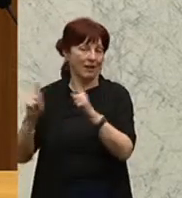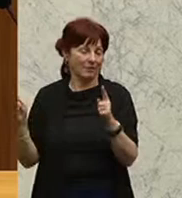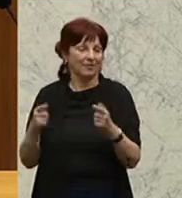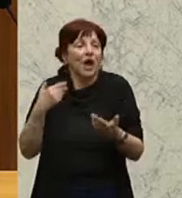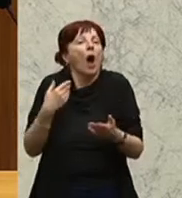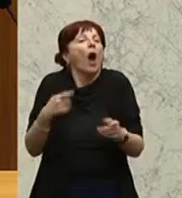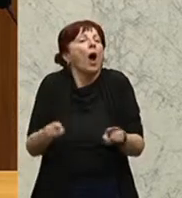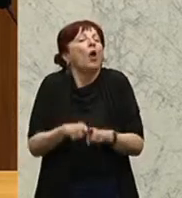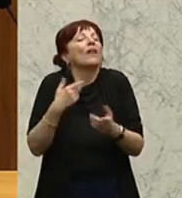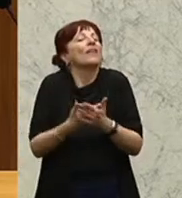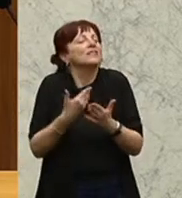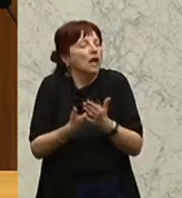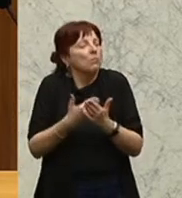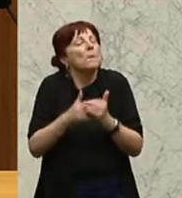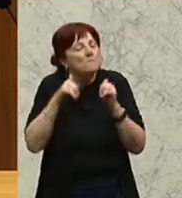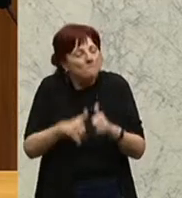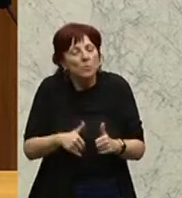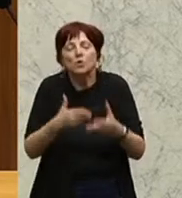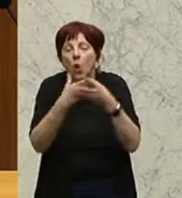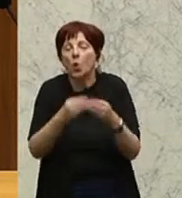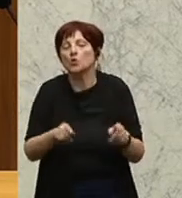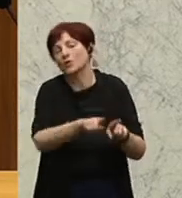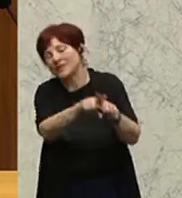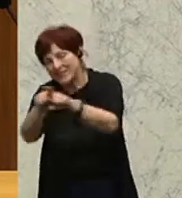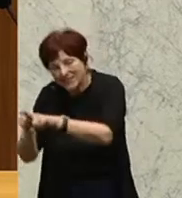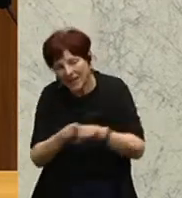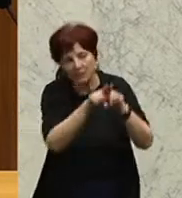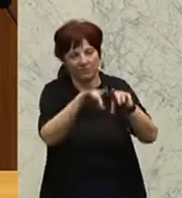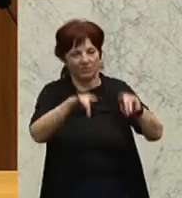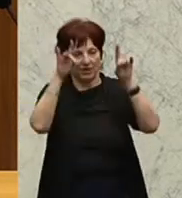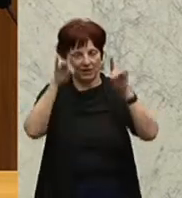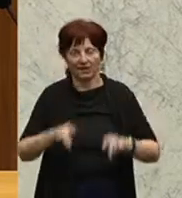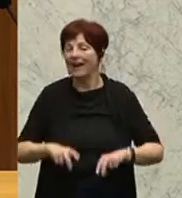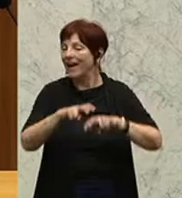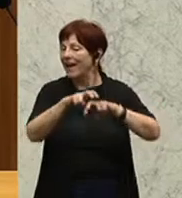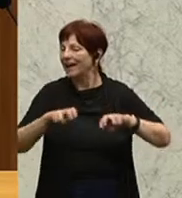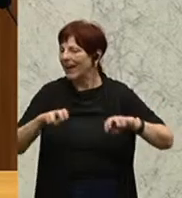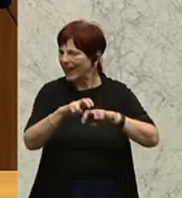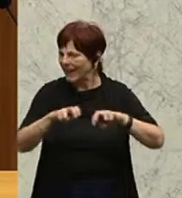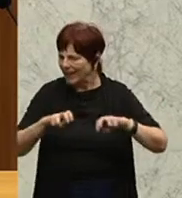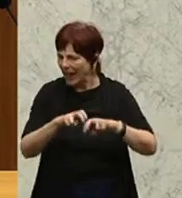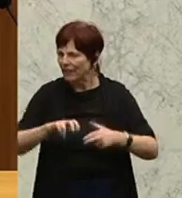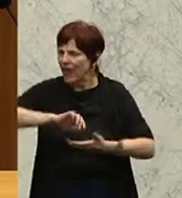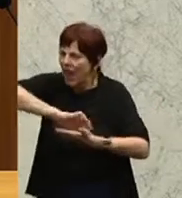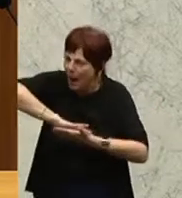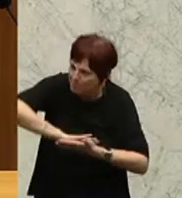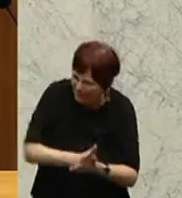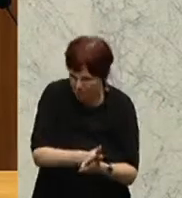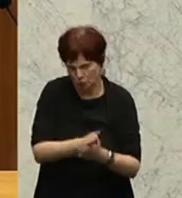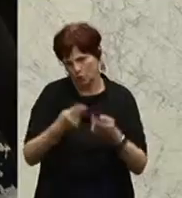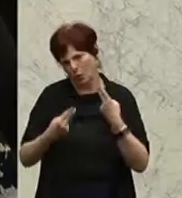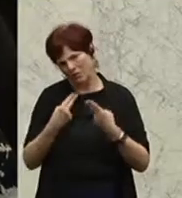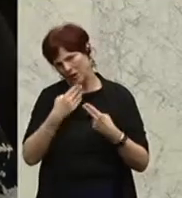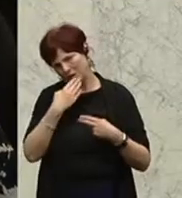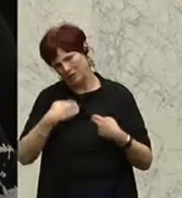geben. Und im Sinne dessen möchte ich die Griechenland-Erpressungskonferenz ansprechen, sehr geehrte Frau Innenministerin,